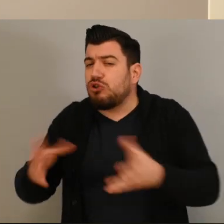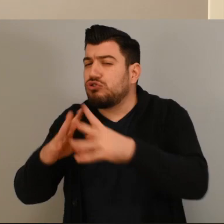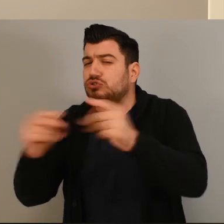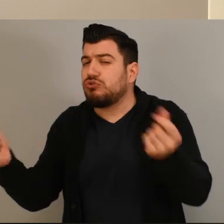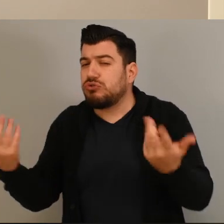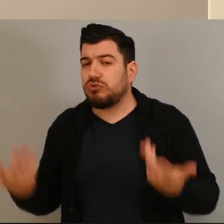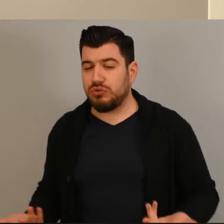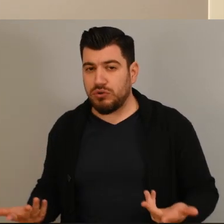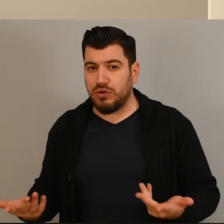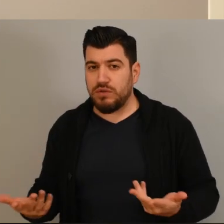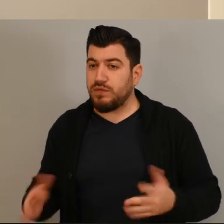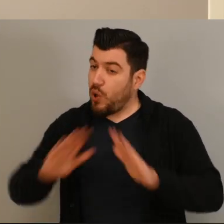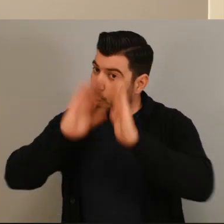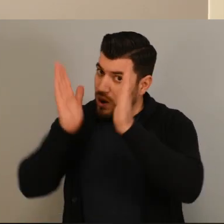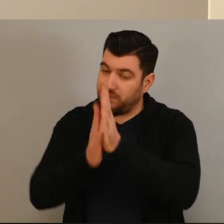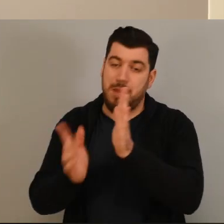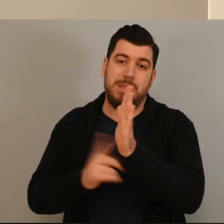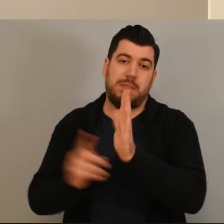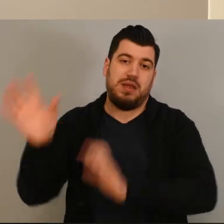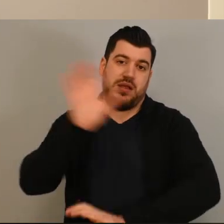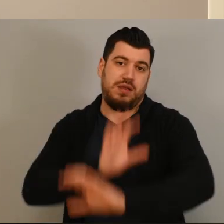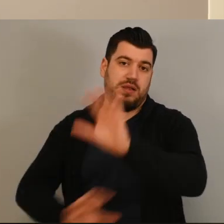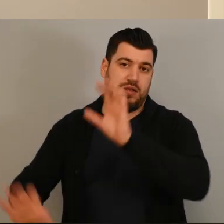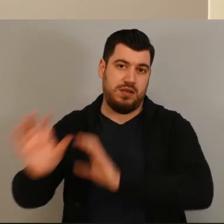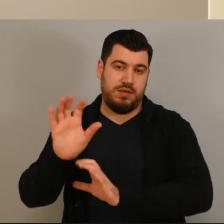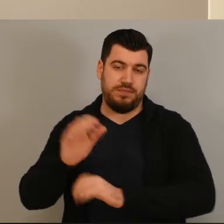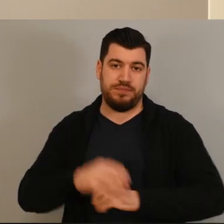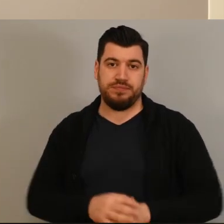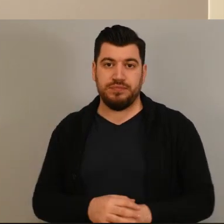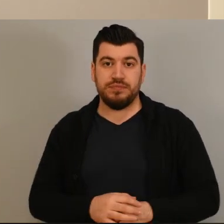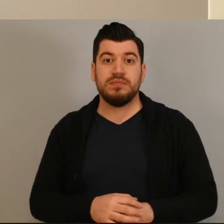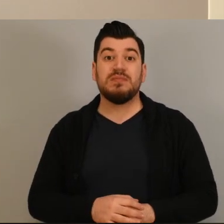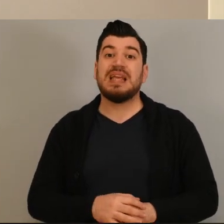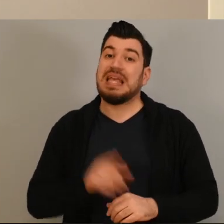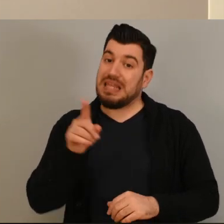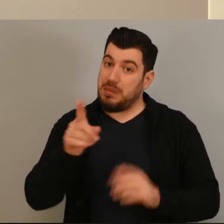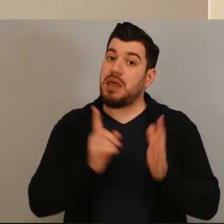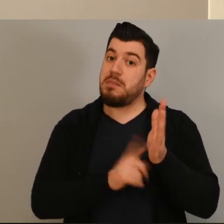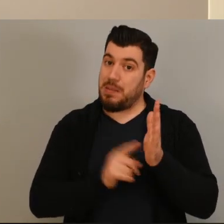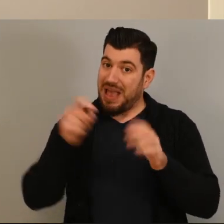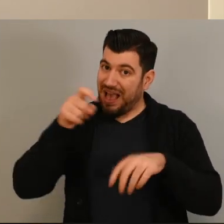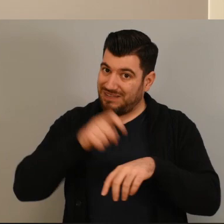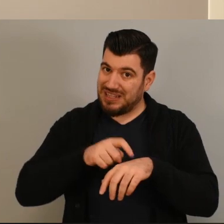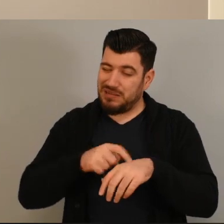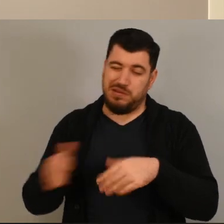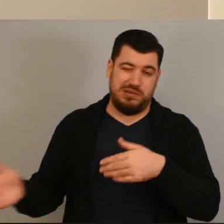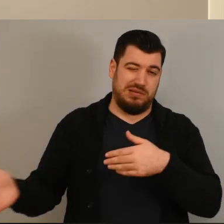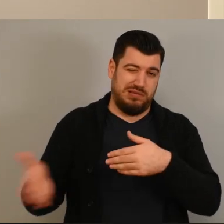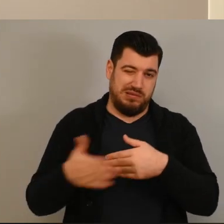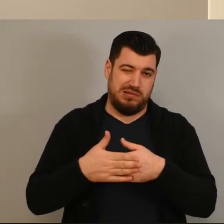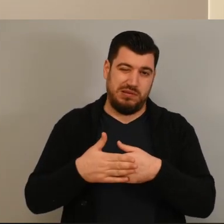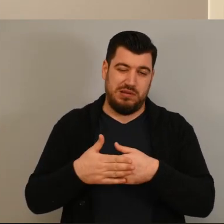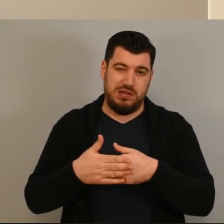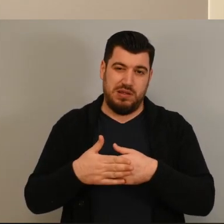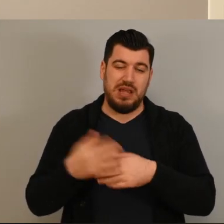ψάχνουμε τέτοιου είδους ζητήματα. Και επειδή σε λίγο θα πρέπει να τελειώσουμε, θα πιάσουμε τον χρόνο,